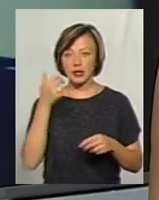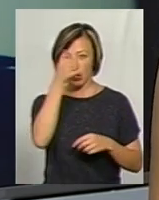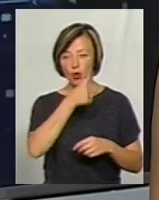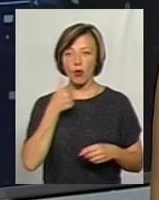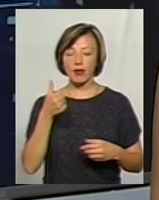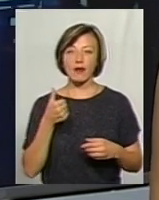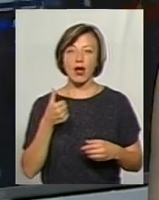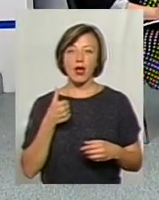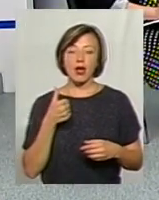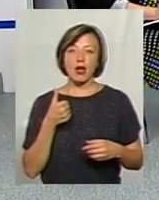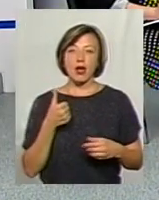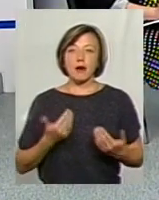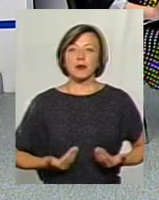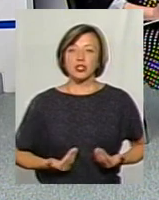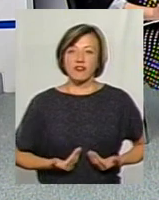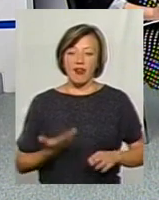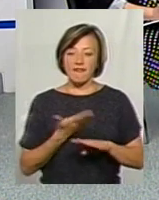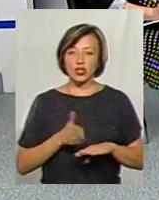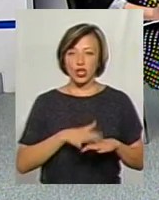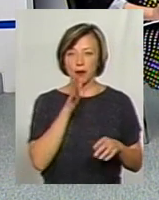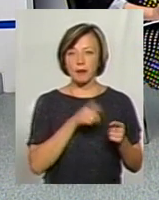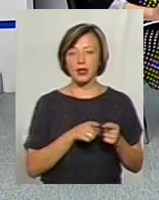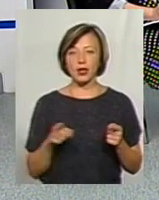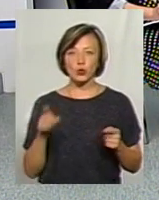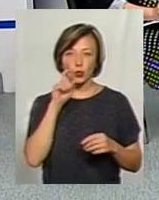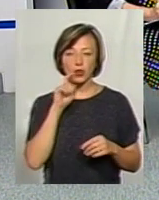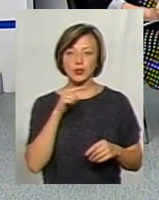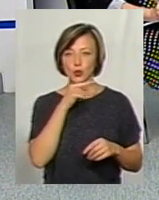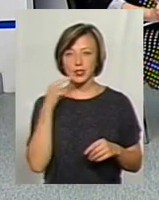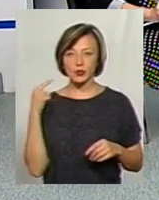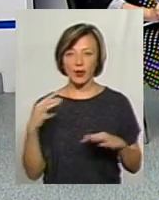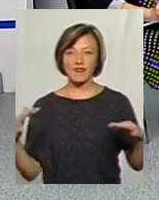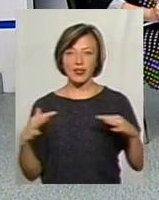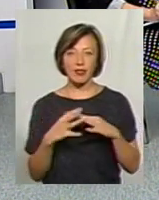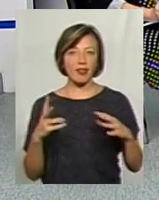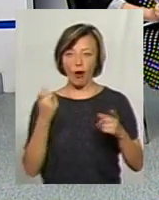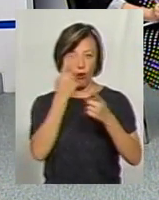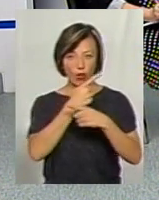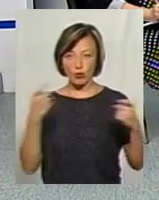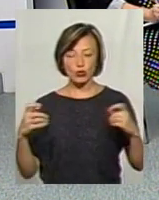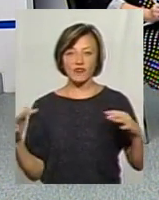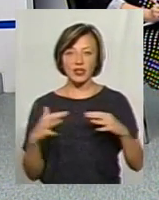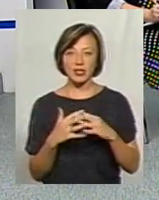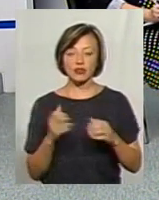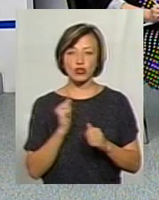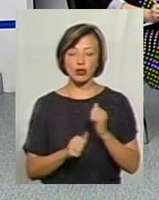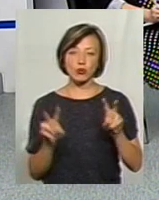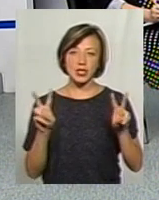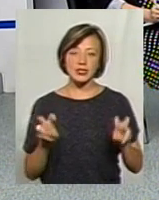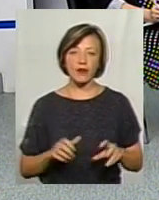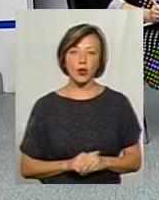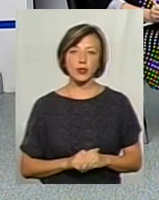переживає дуже важкий період українсько-російської війни та неоголошеної війни, як її дуже часто